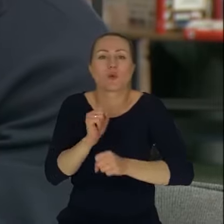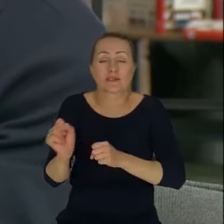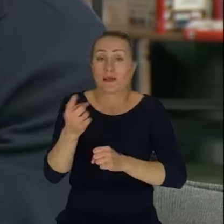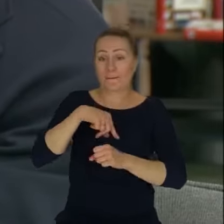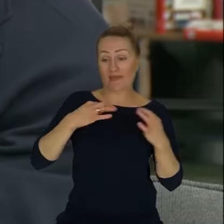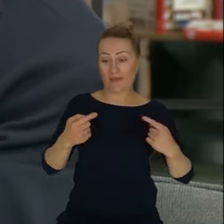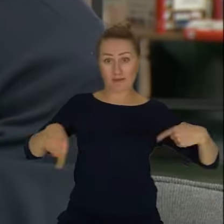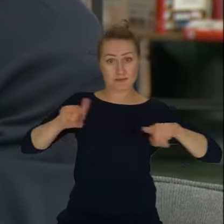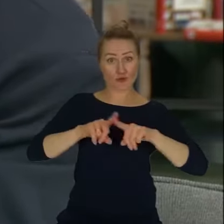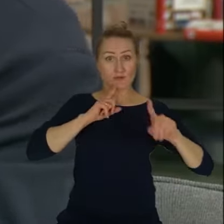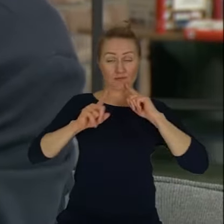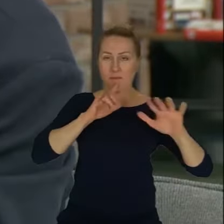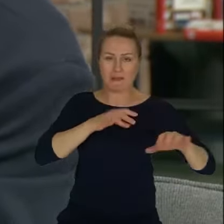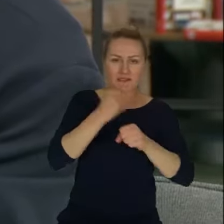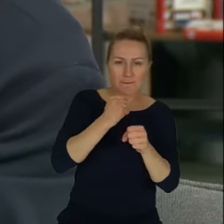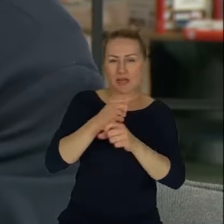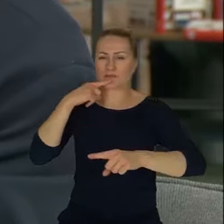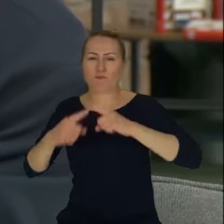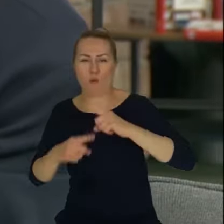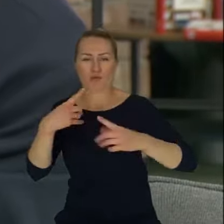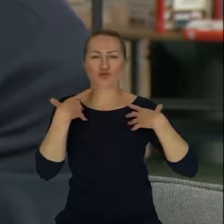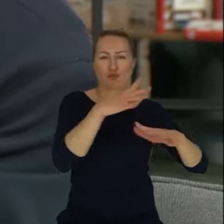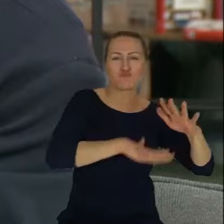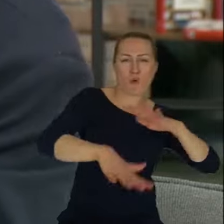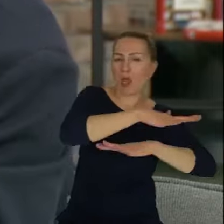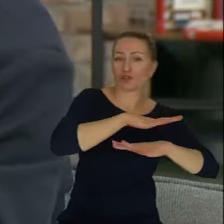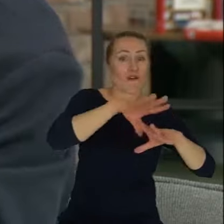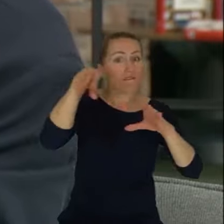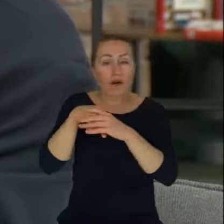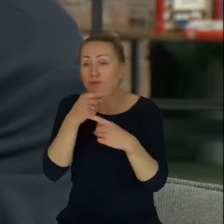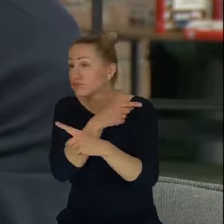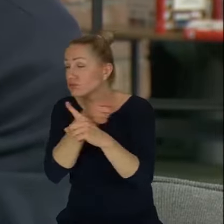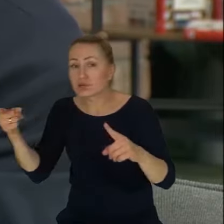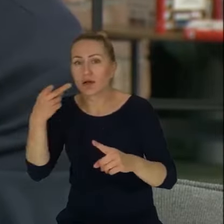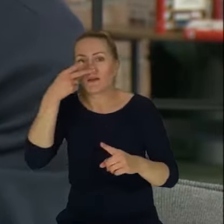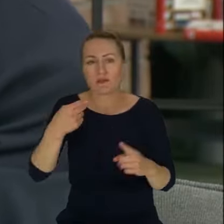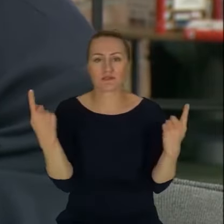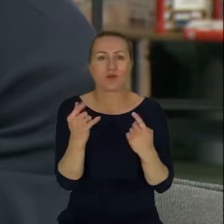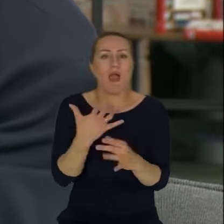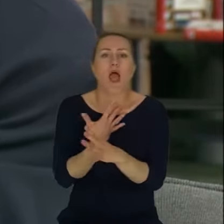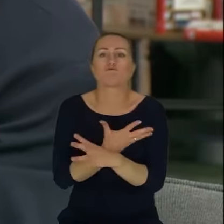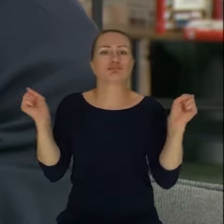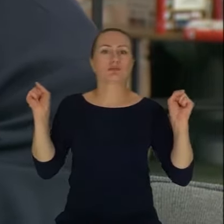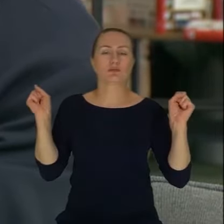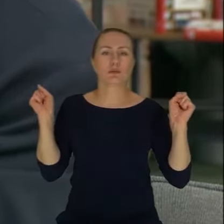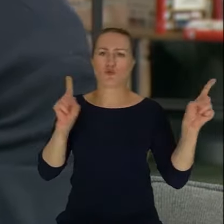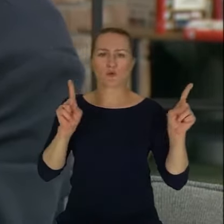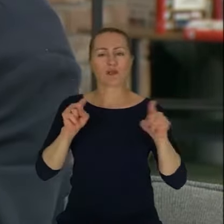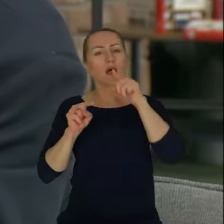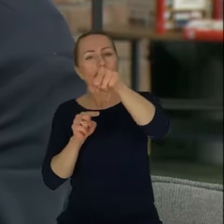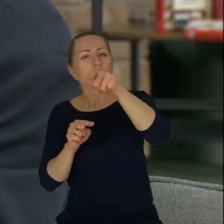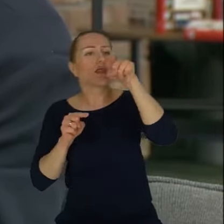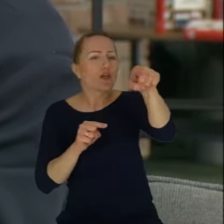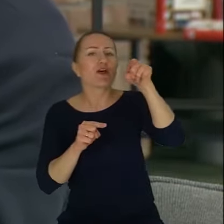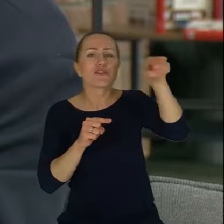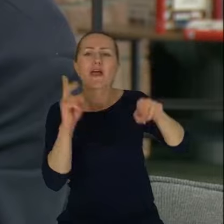pracy, może w polityce, w życiu publicznym, że jak musimy sobie poradzić z tą sytuacją, to na zasadzie ty się musisz nauczyć. Łukaszu, Konradzie, Karolino i tak dalej, prawda?